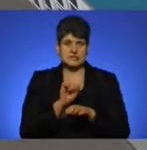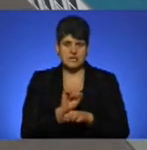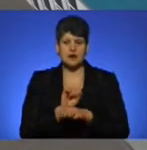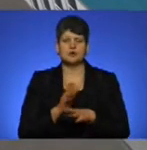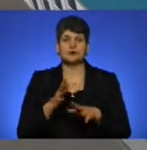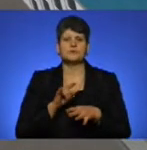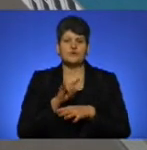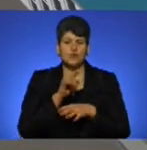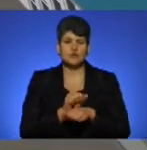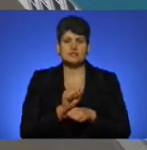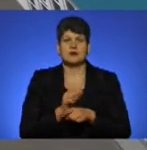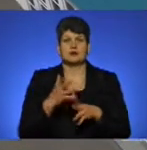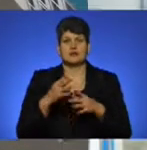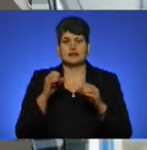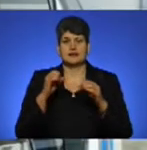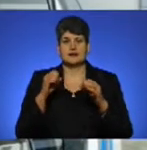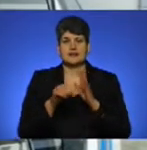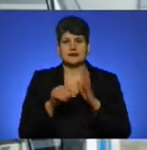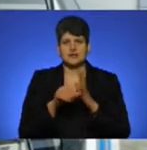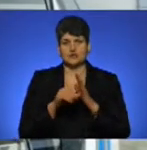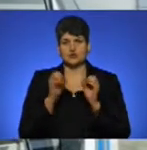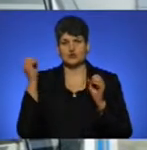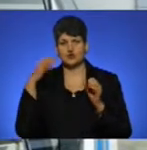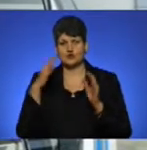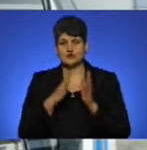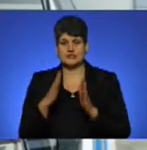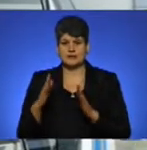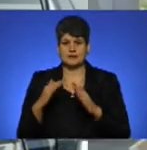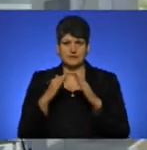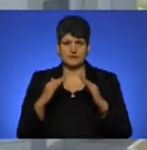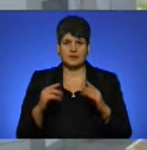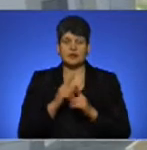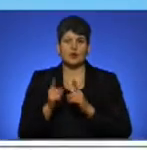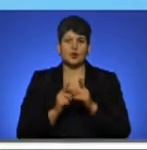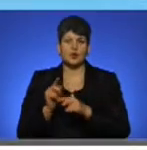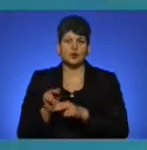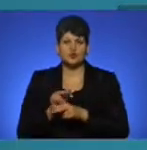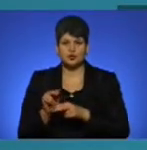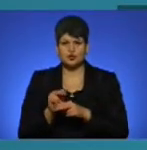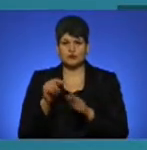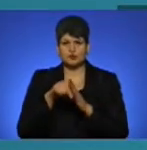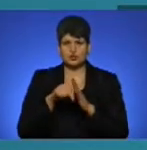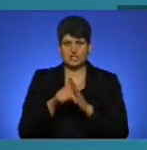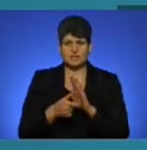електричної системи на даху, реконструкцію внутрішніх приміщень аеровокзалу.